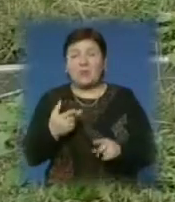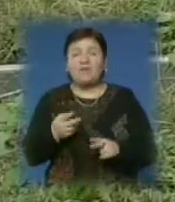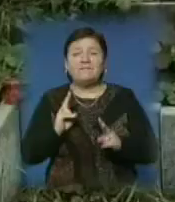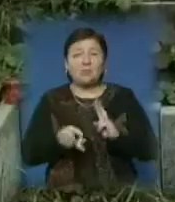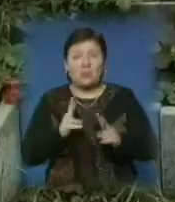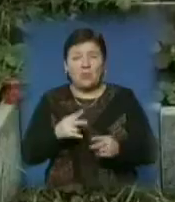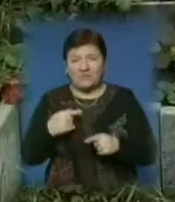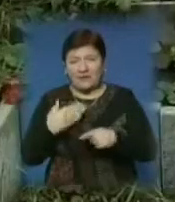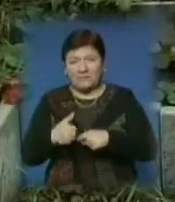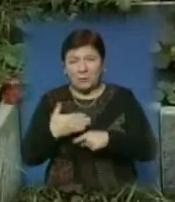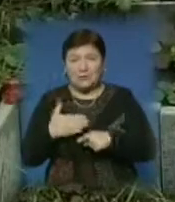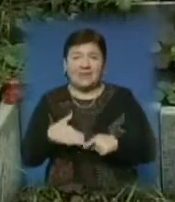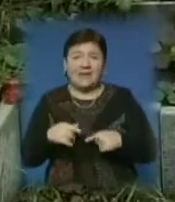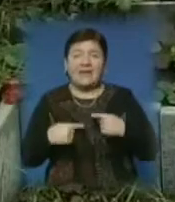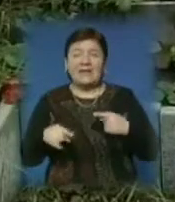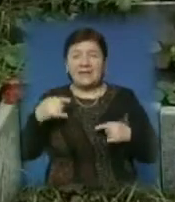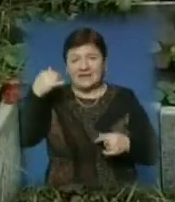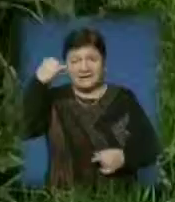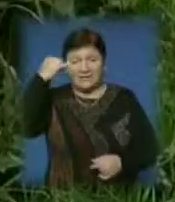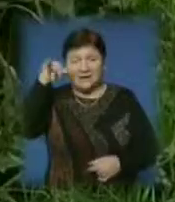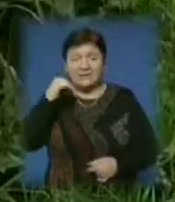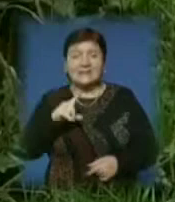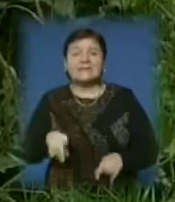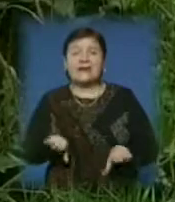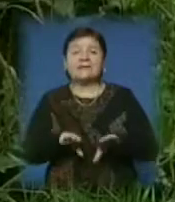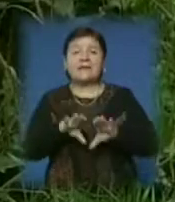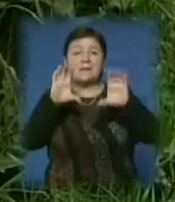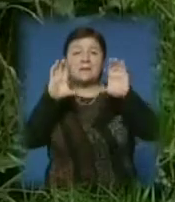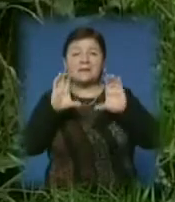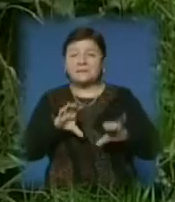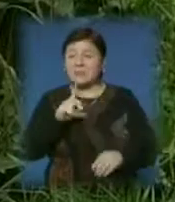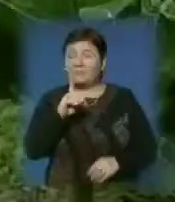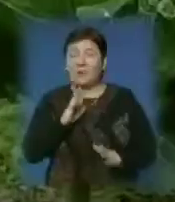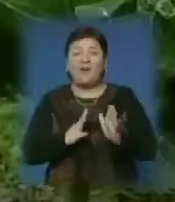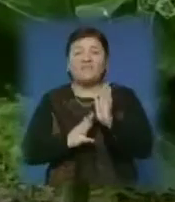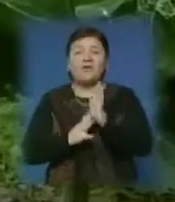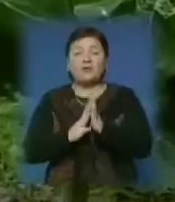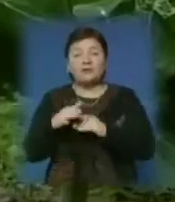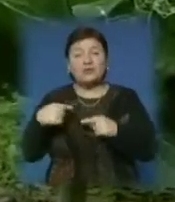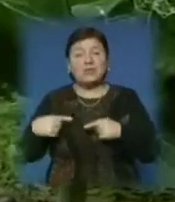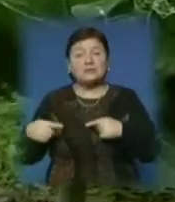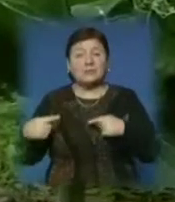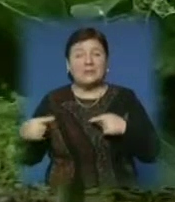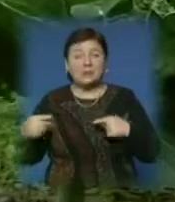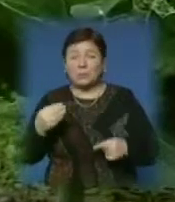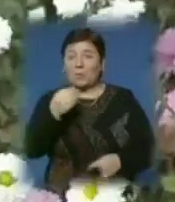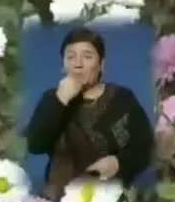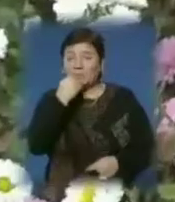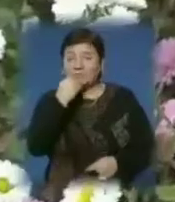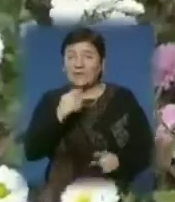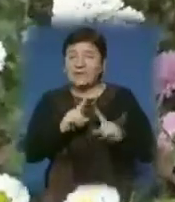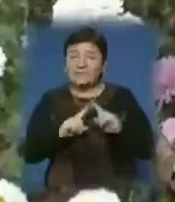обрізаних гілок та посліду тварин. За таким принципом сім'я бабуків вирощує розноманітну продукцію та навіть